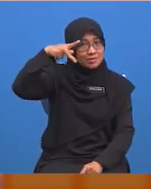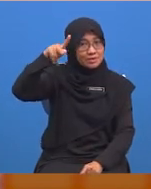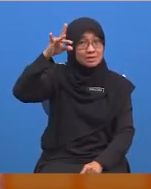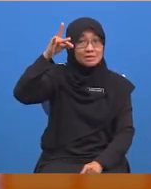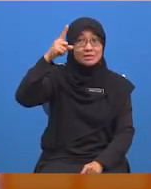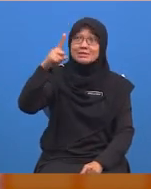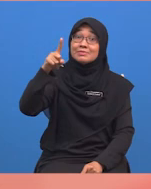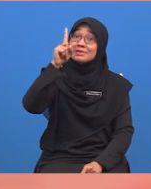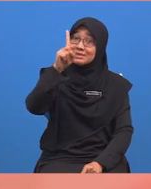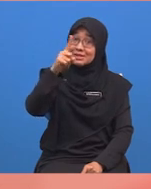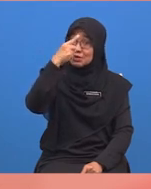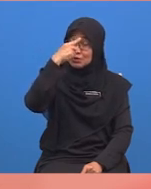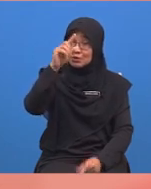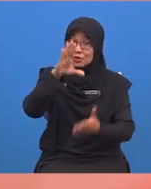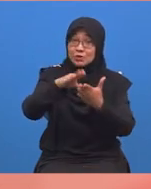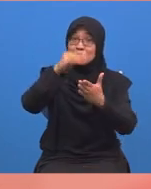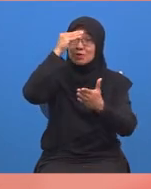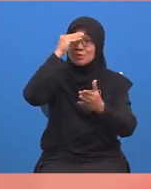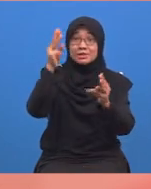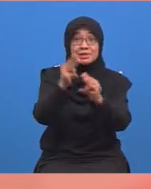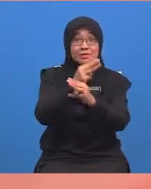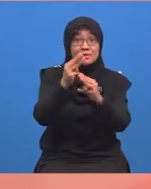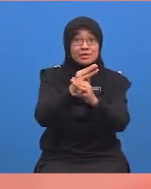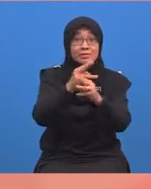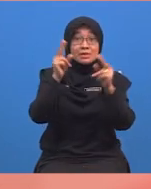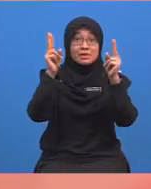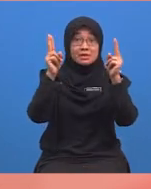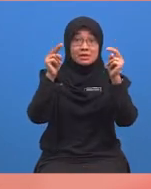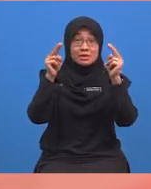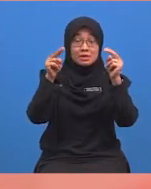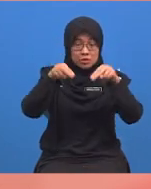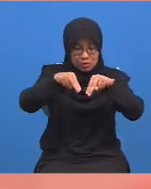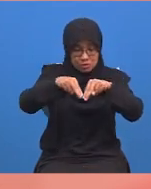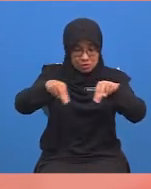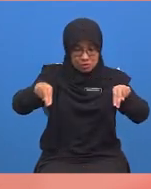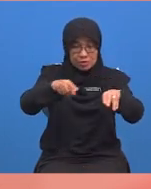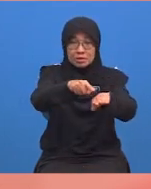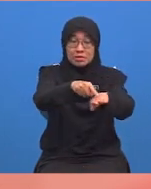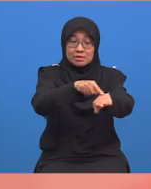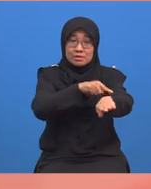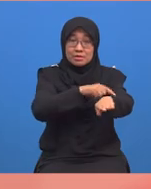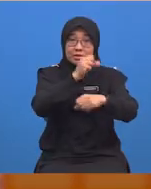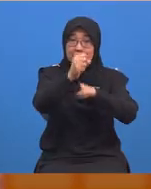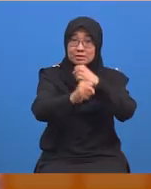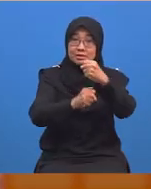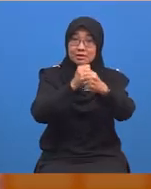untuk belajar matematik tajuk Ukuran Panjang Tahun 4,